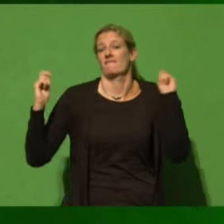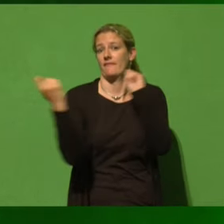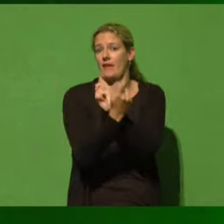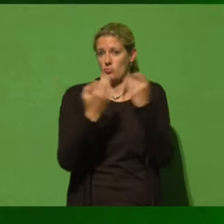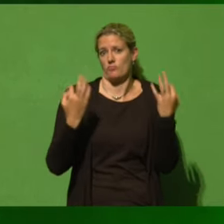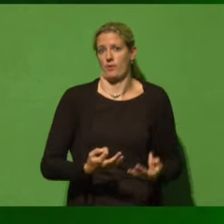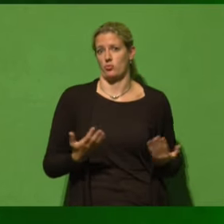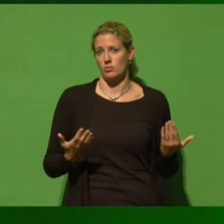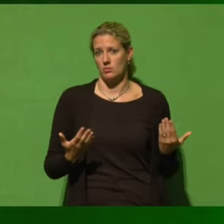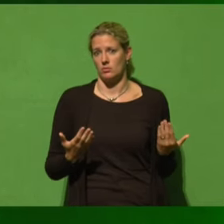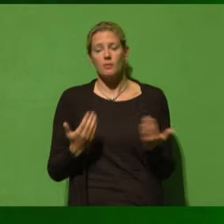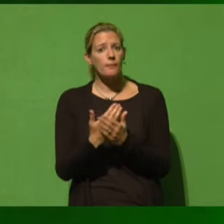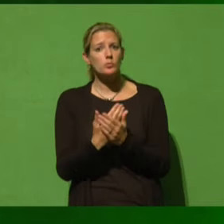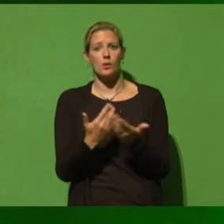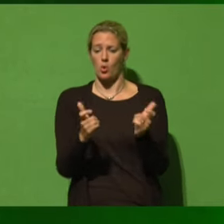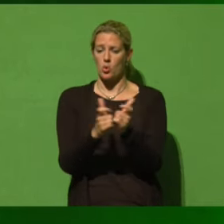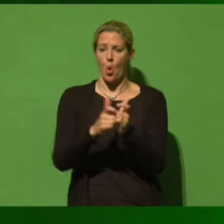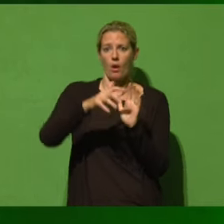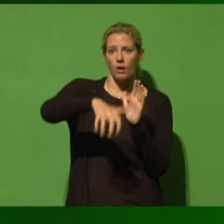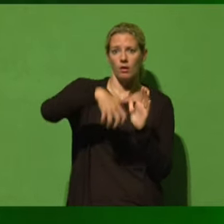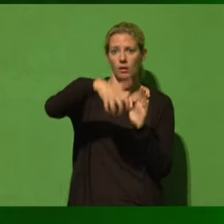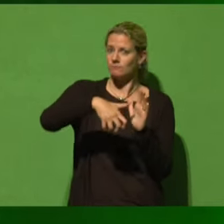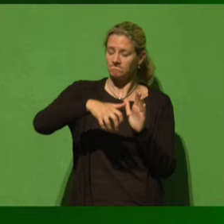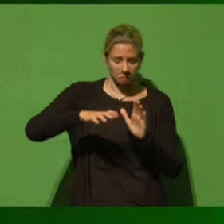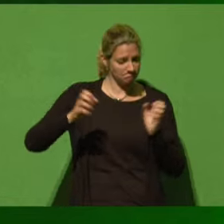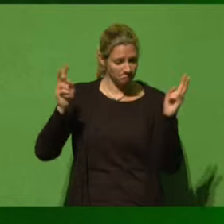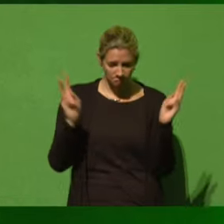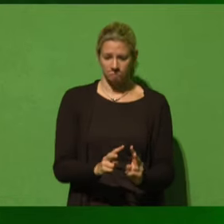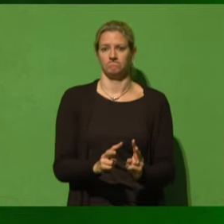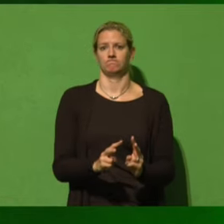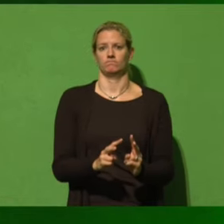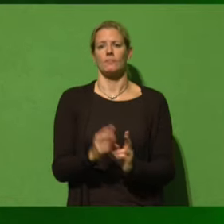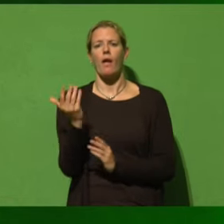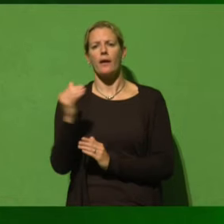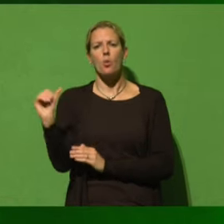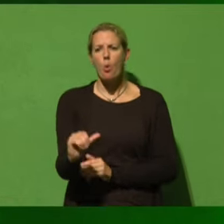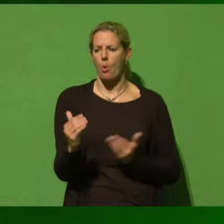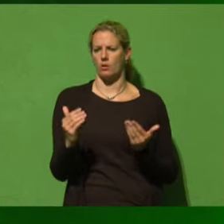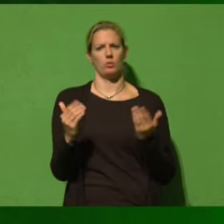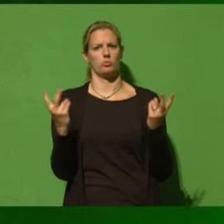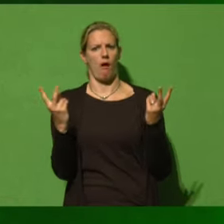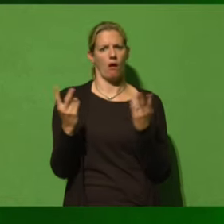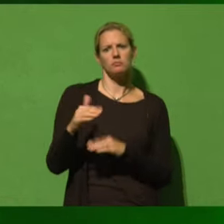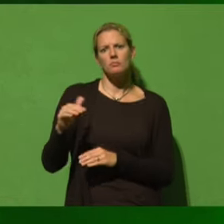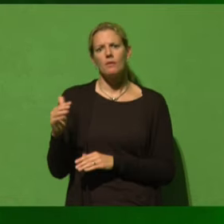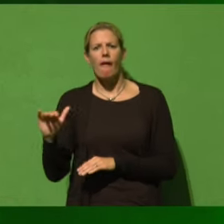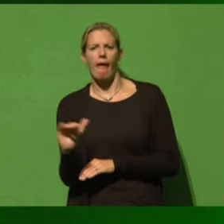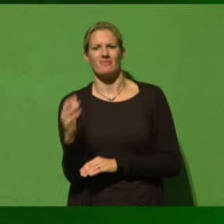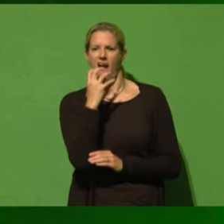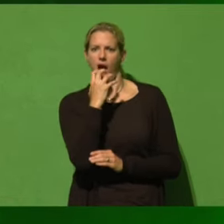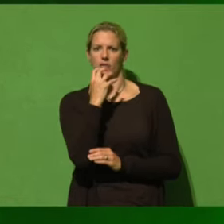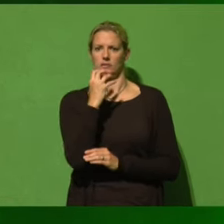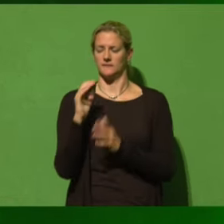Und der Ausstieg aus der Kohle, aus der Erdöl- und der Erdgasverbrennung, dieser Ausstieg wird natürlich ein starker Umbau